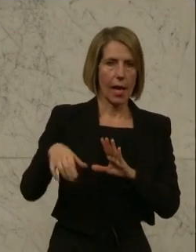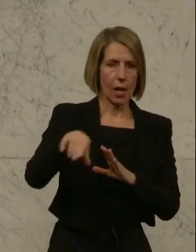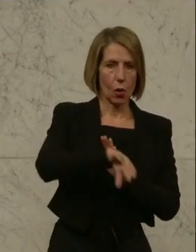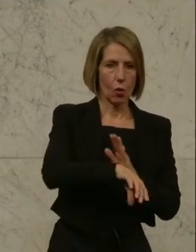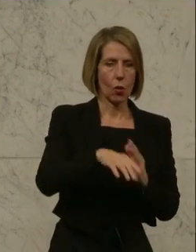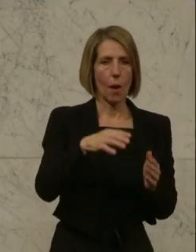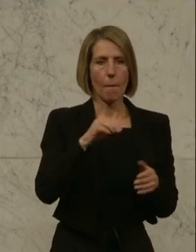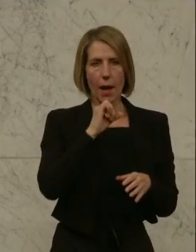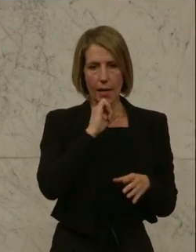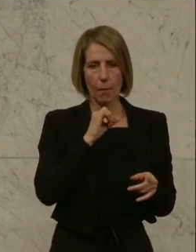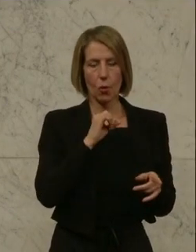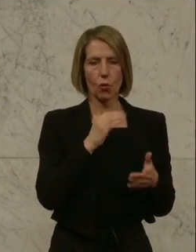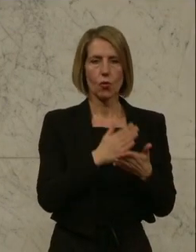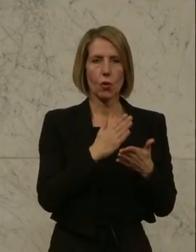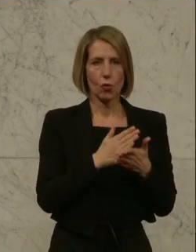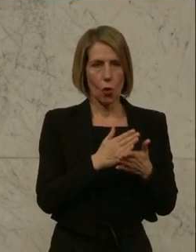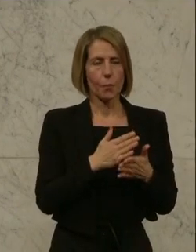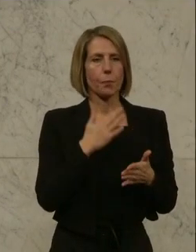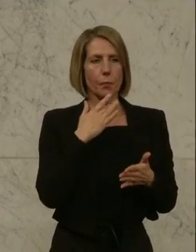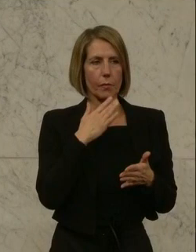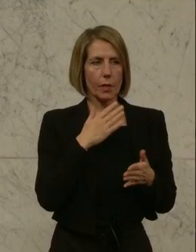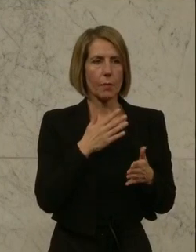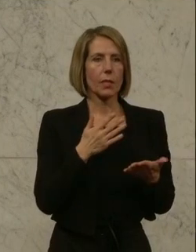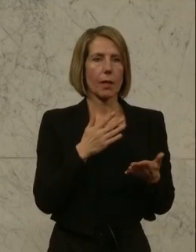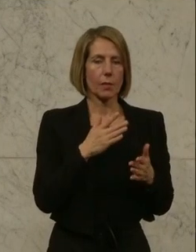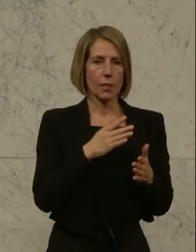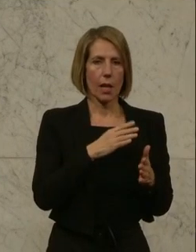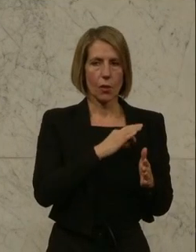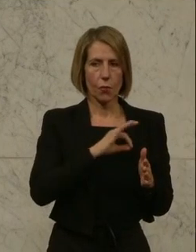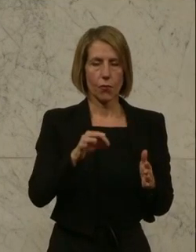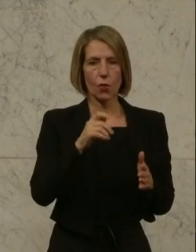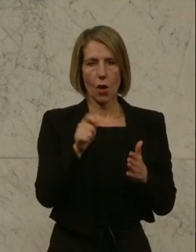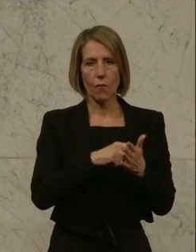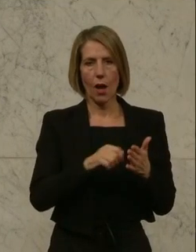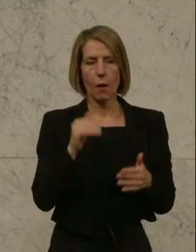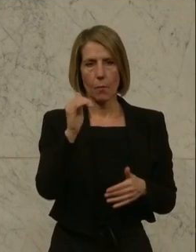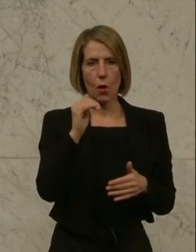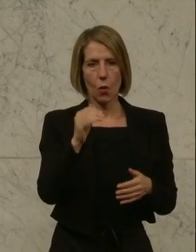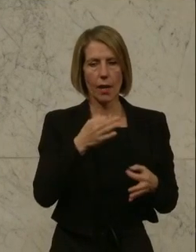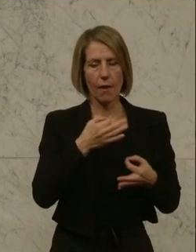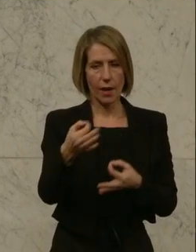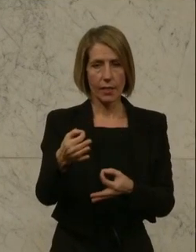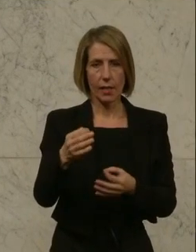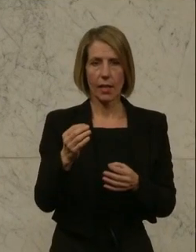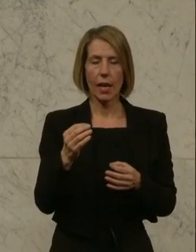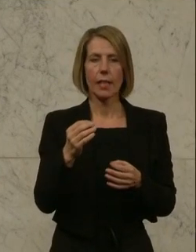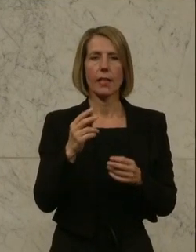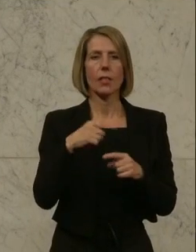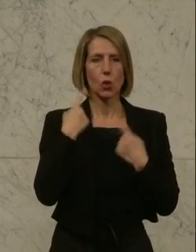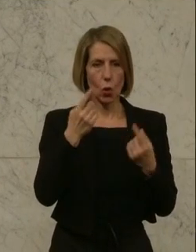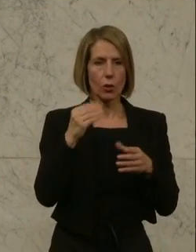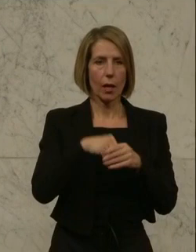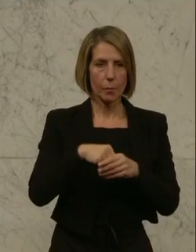die Briefwahlstimmen sollen dann schon am Samstag an die entsprechenden Wahlbehörden weitergeleitet werden und damit am Sonntag mit ausgezählt werden.